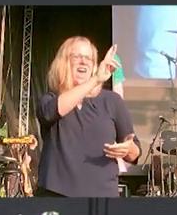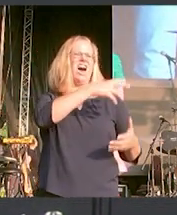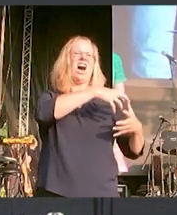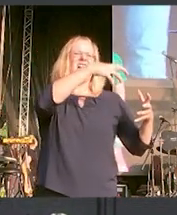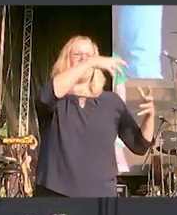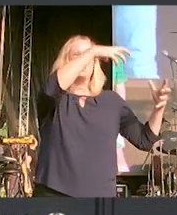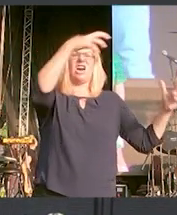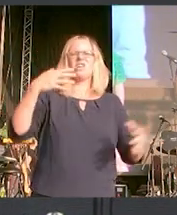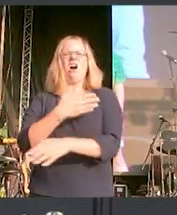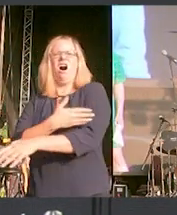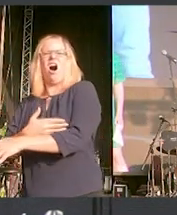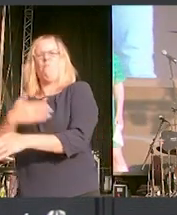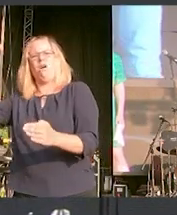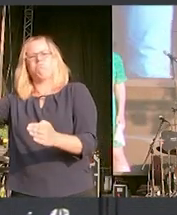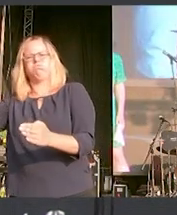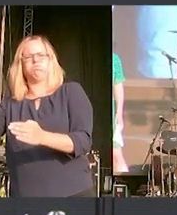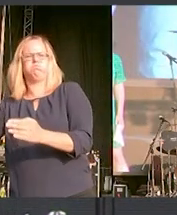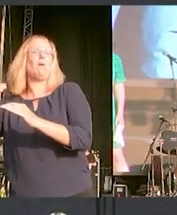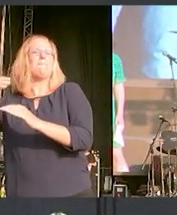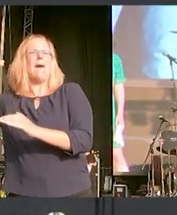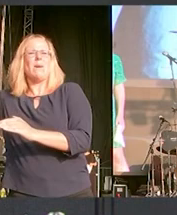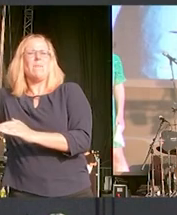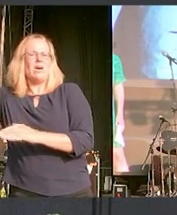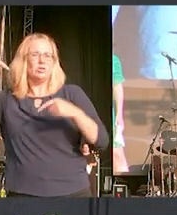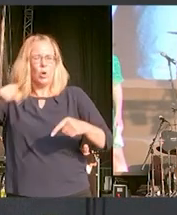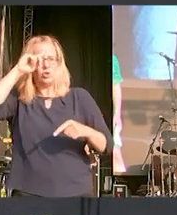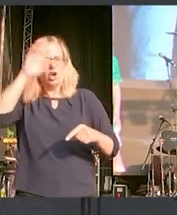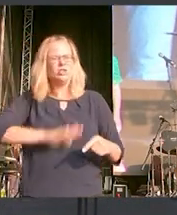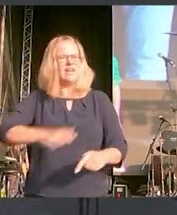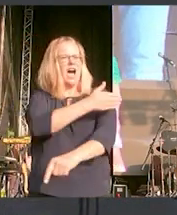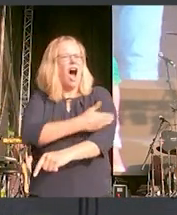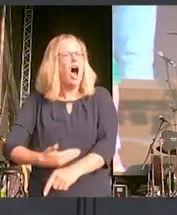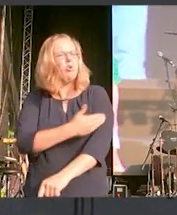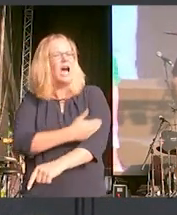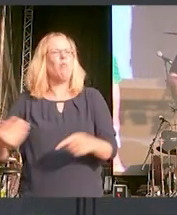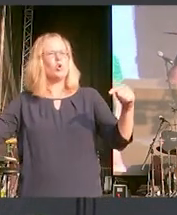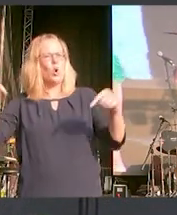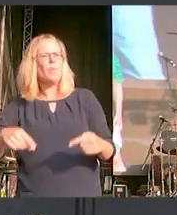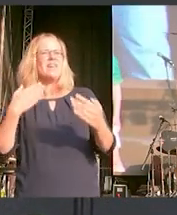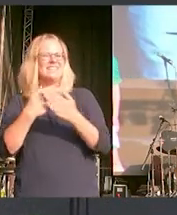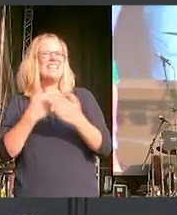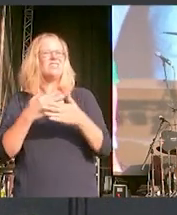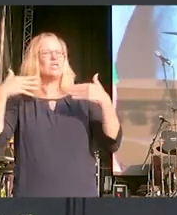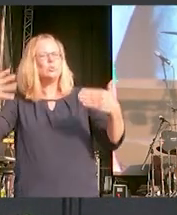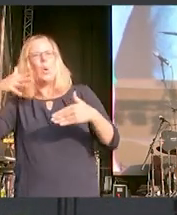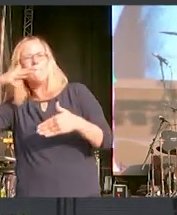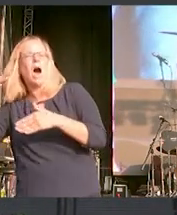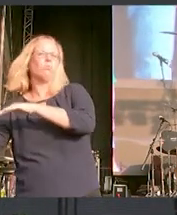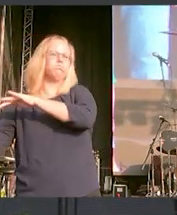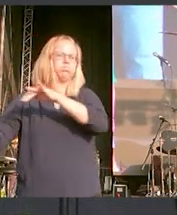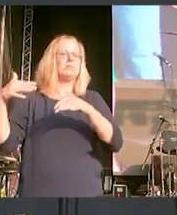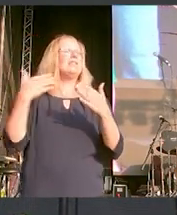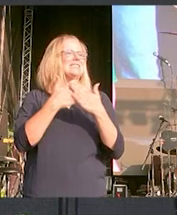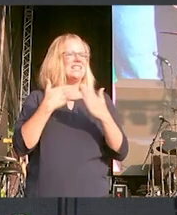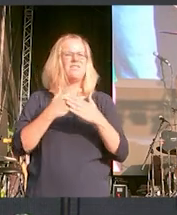Armut wuchs in Deutschland, die hat doch erst den Nährboden geschaffen für das, was wir heute erleben. Und deswegen sagen wir auch, der